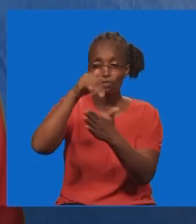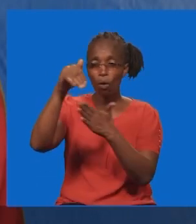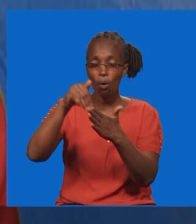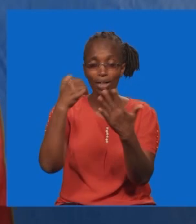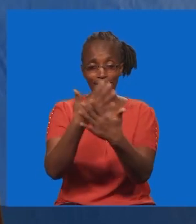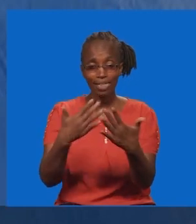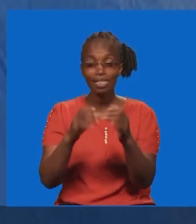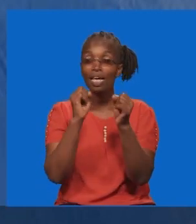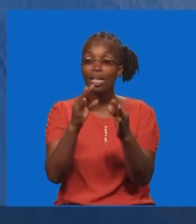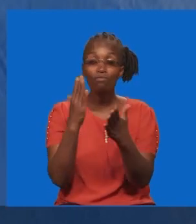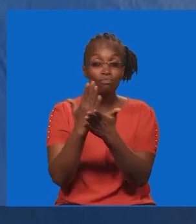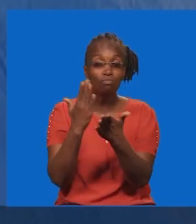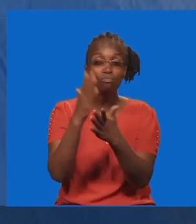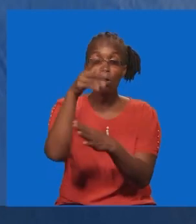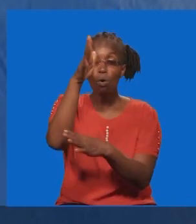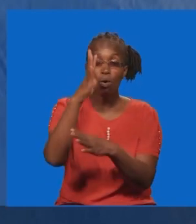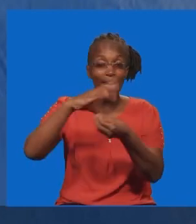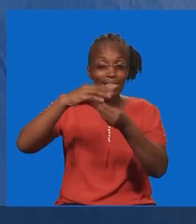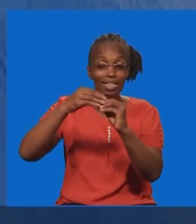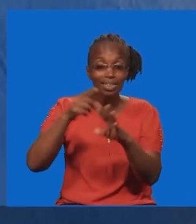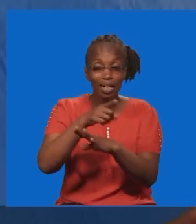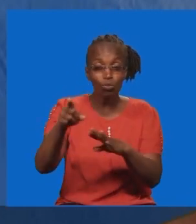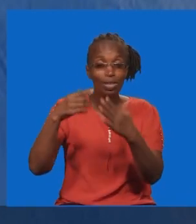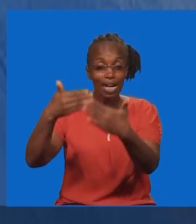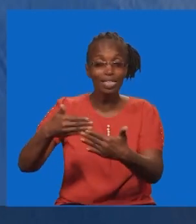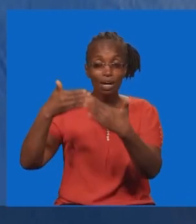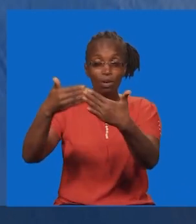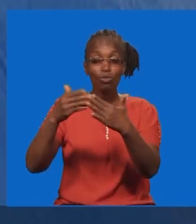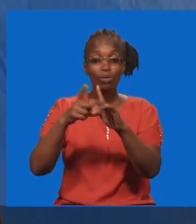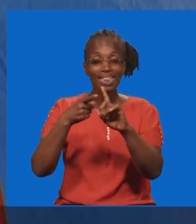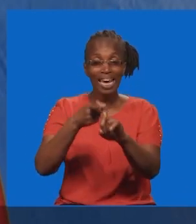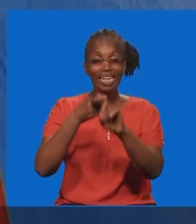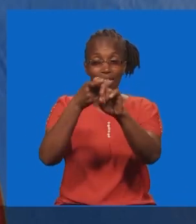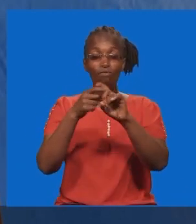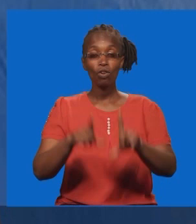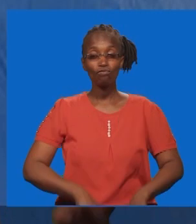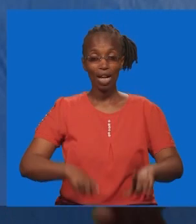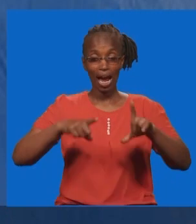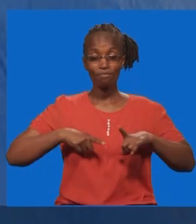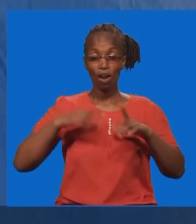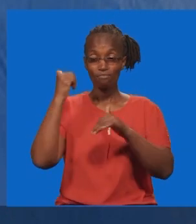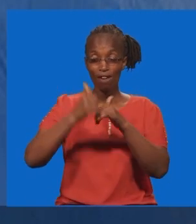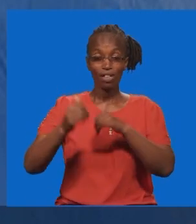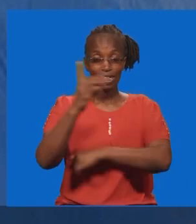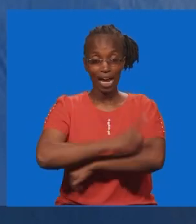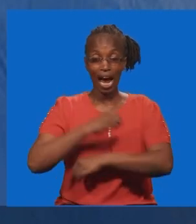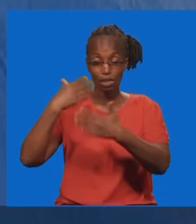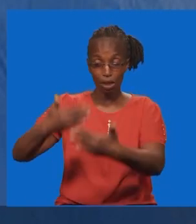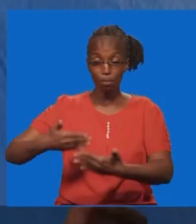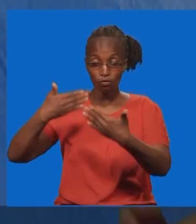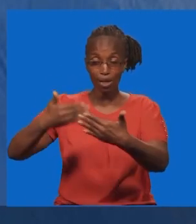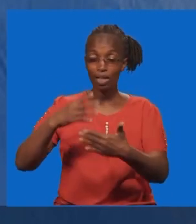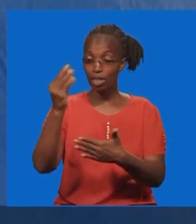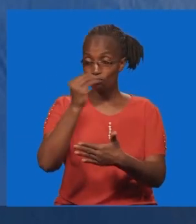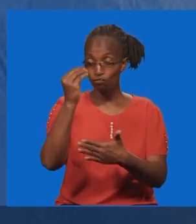vyote. Kwa maana kama alikuomba. Kwa maana kama ndia anaye kupawai kila siku. Kwa maana ndia anaye kupahafia. Kwa maana ndia anaye